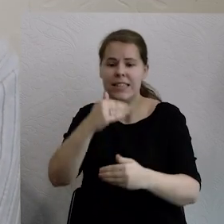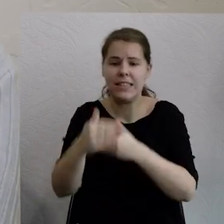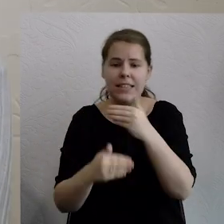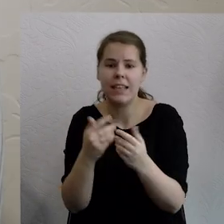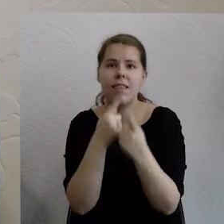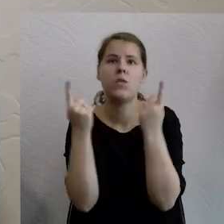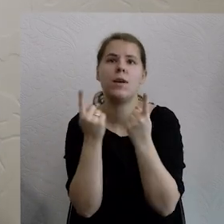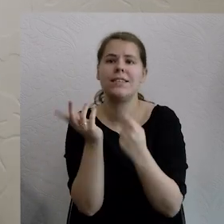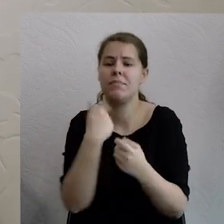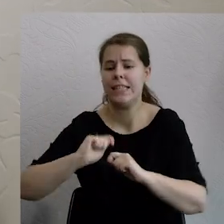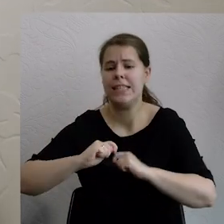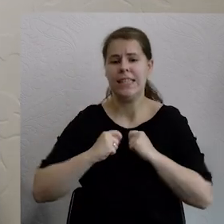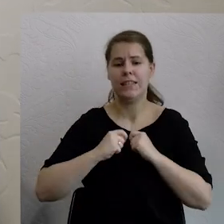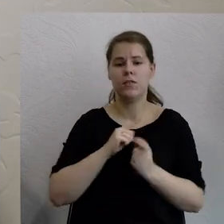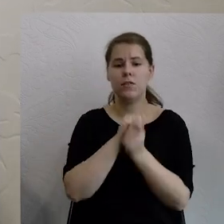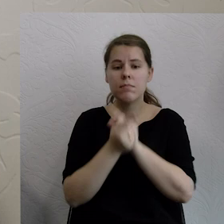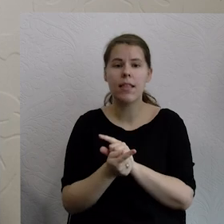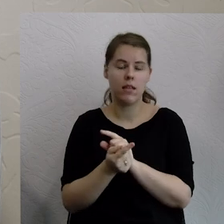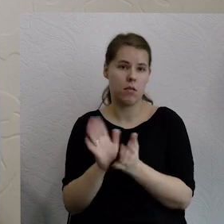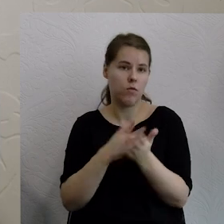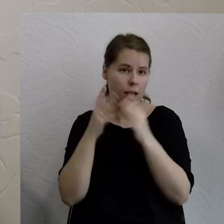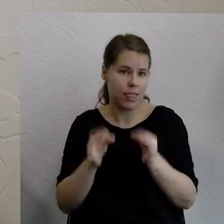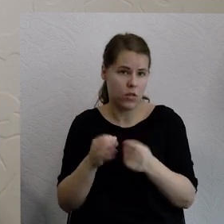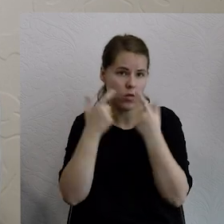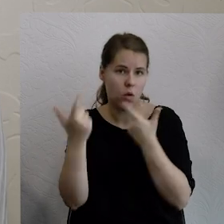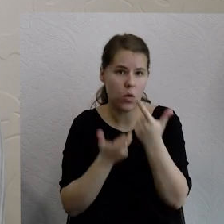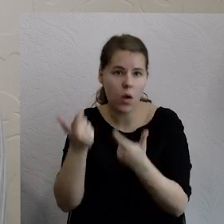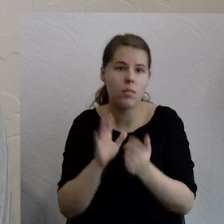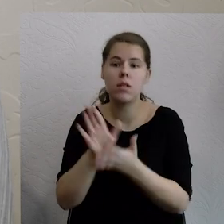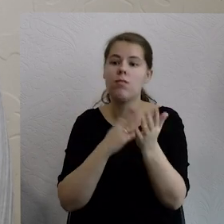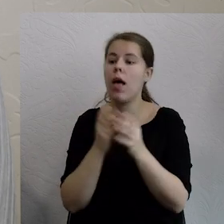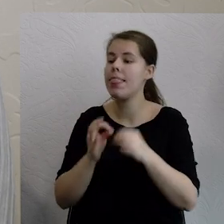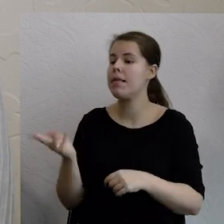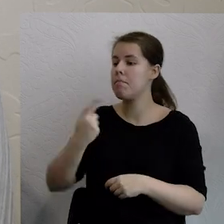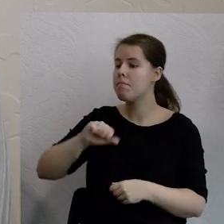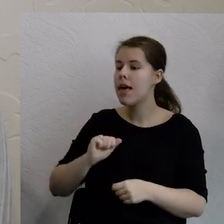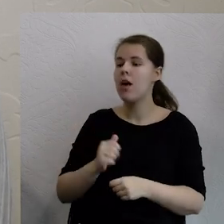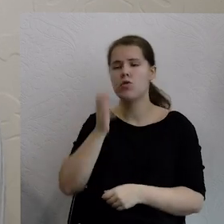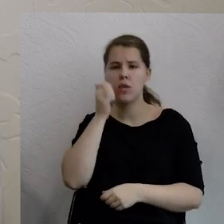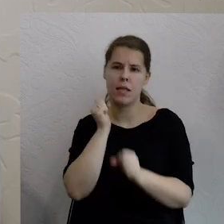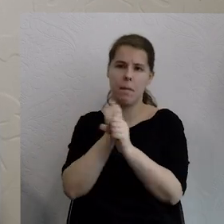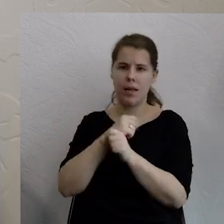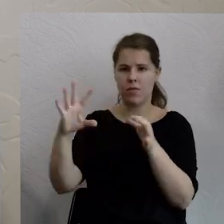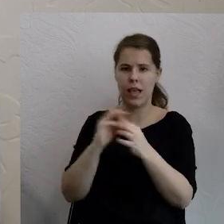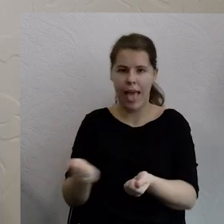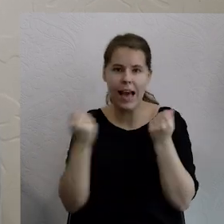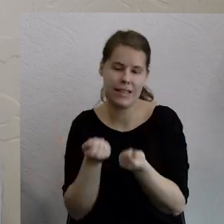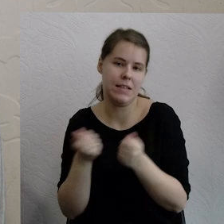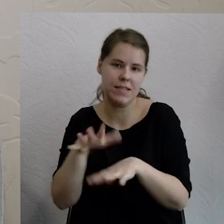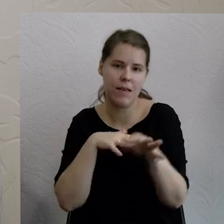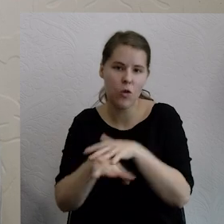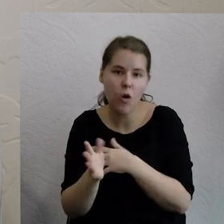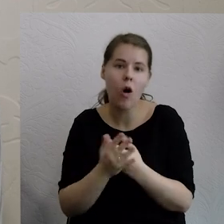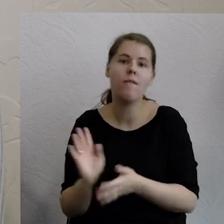robimy na wielu poziomach. Mam ten wielki przywilej pracować w aktywizmie zawodowo na co dzień i po prostu być częścią tych działań, które